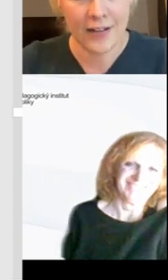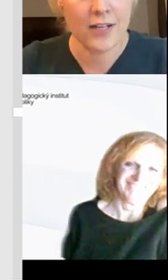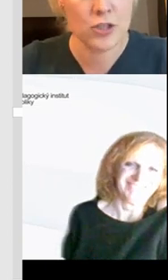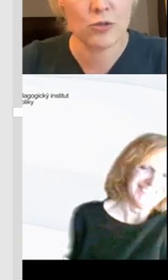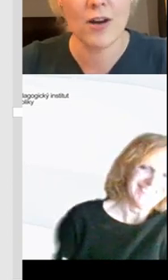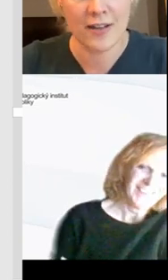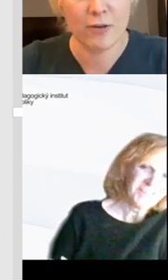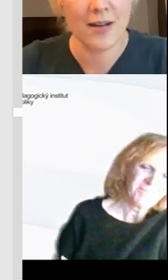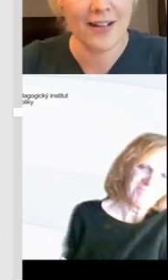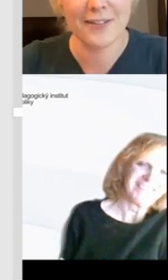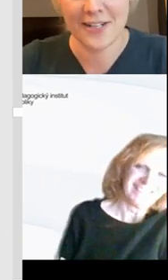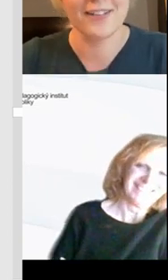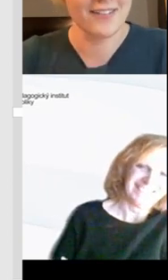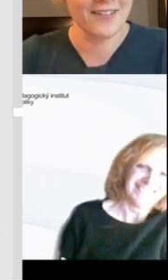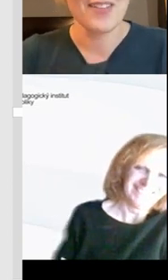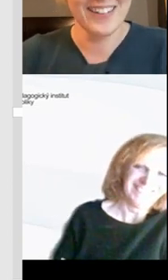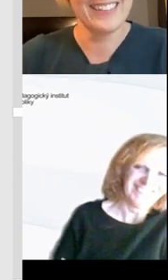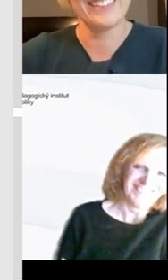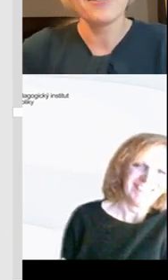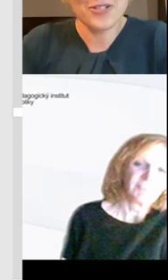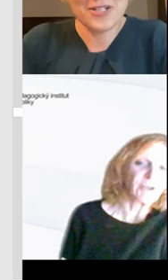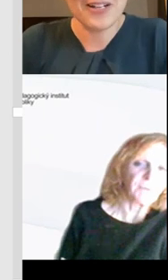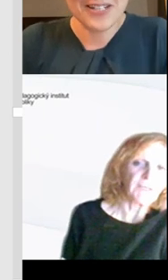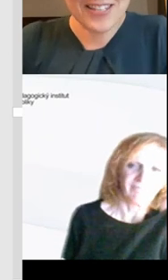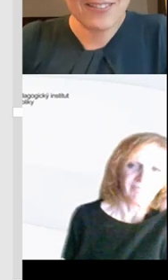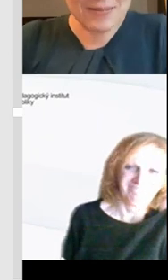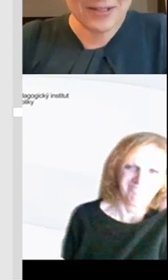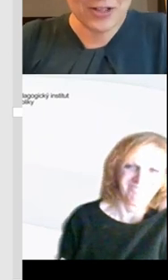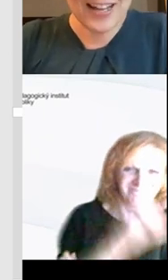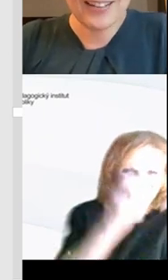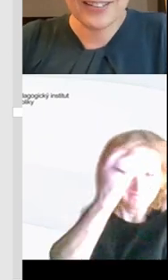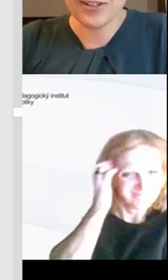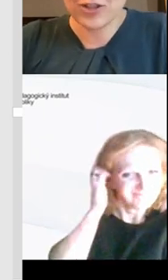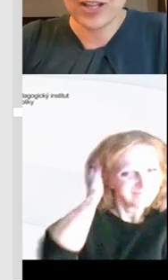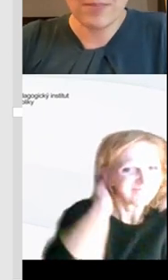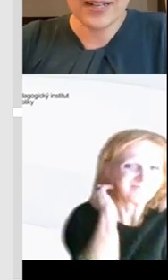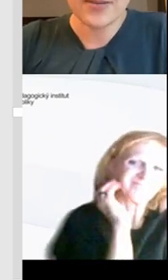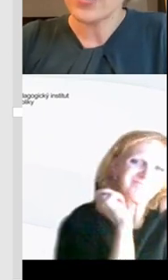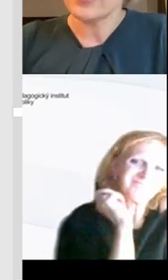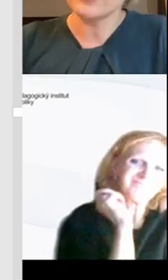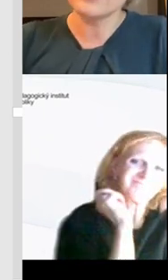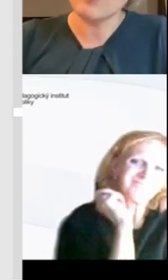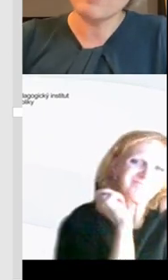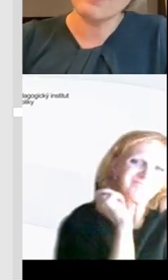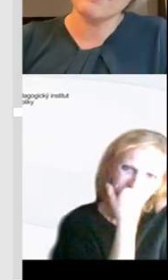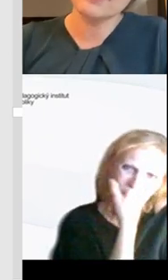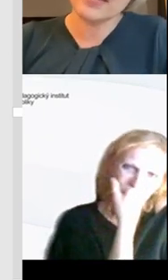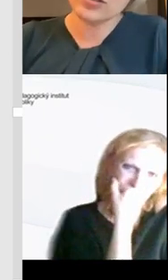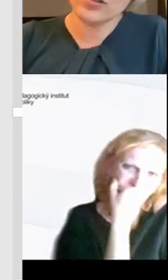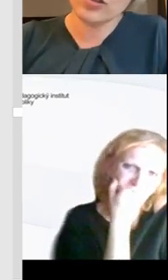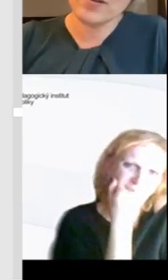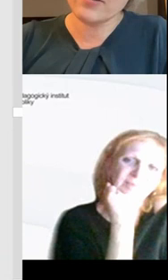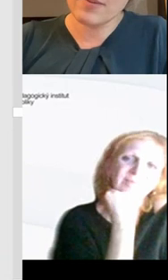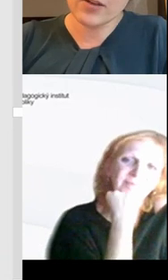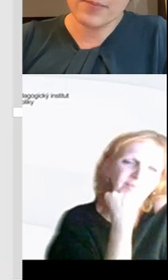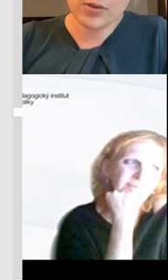A na šířku a na formát A3 klidně. To už je pro naše děti velmi složitá operace. Naopak mám